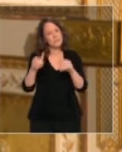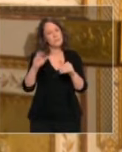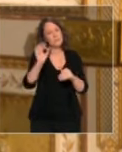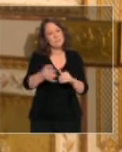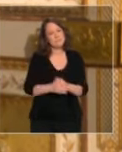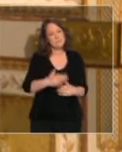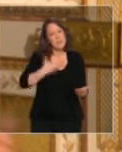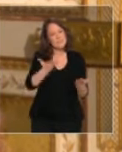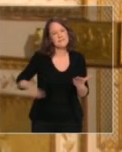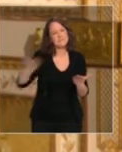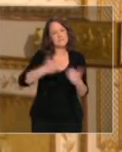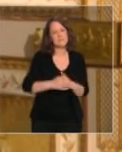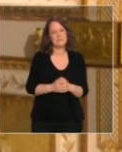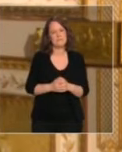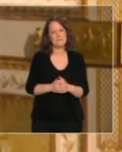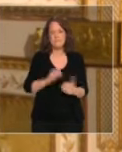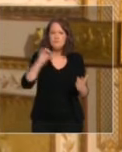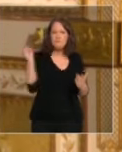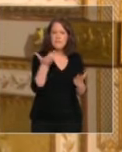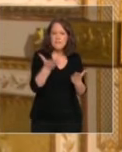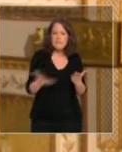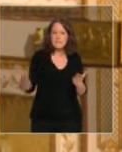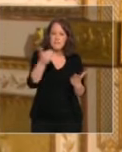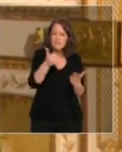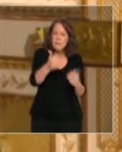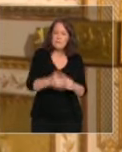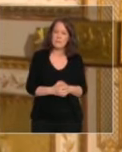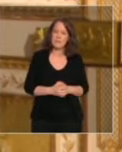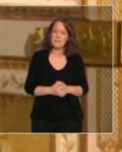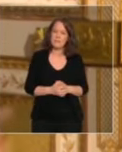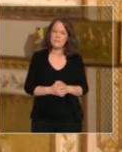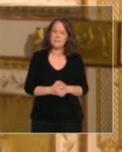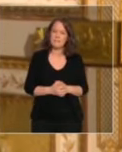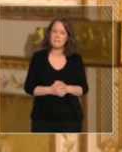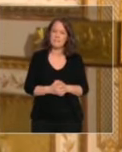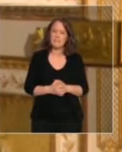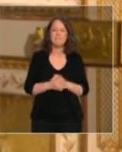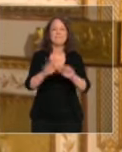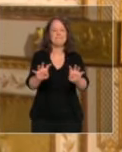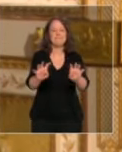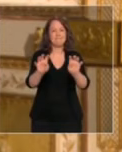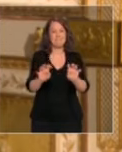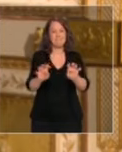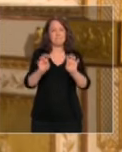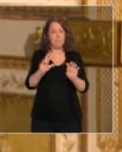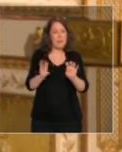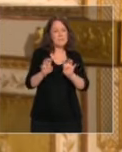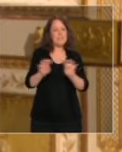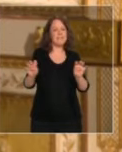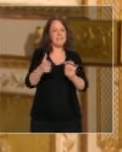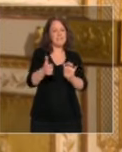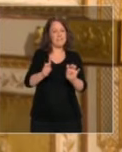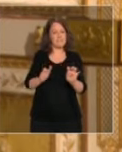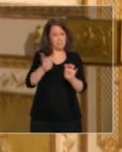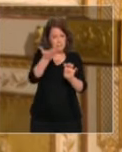Et chacun d'entre vous, dans ce que j'ai appelé cette troisième ligne, chacun d'entre vous, par votre